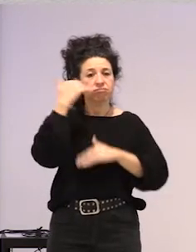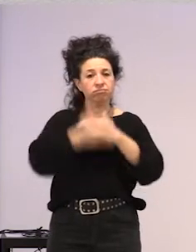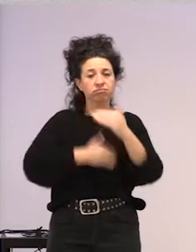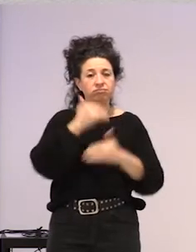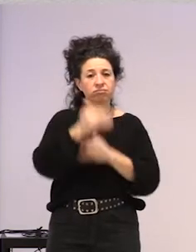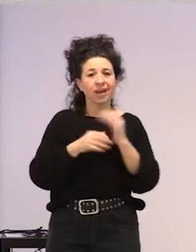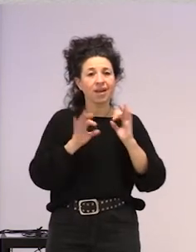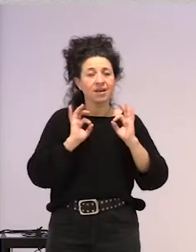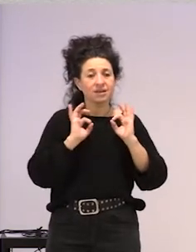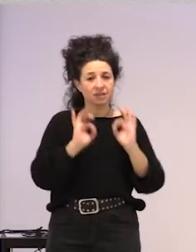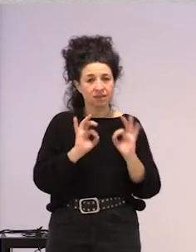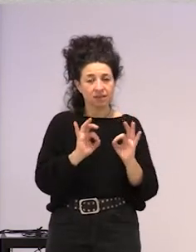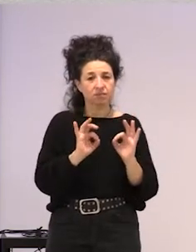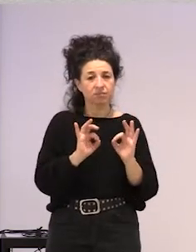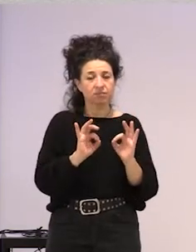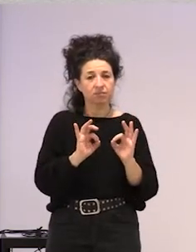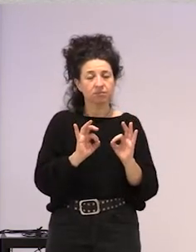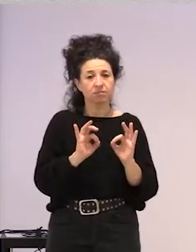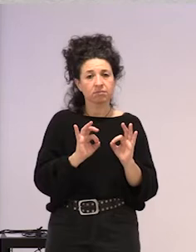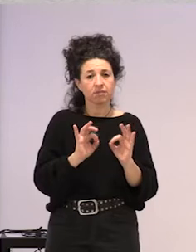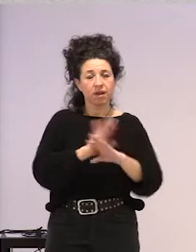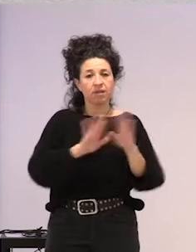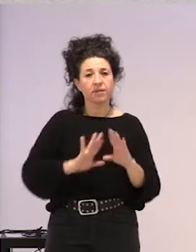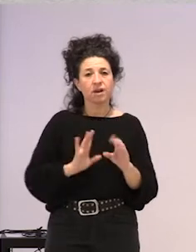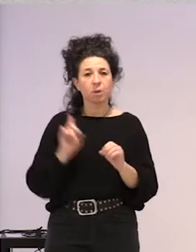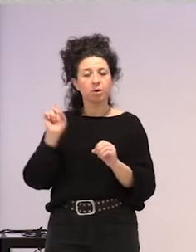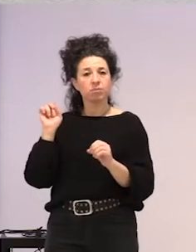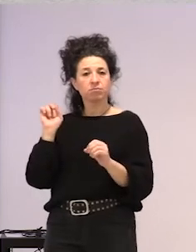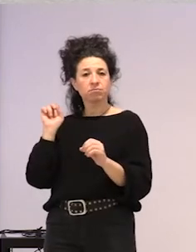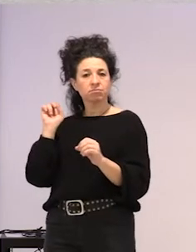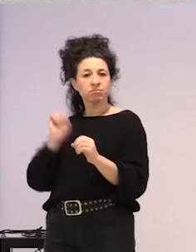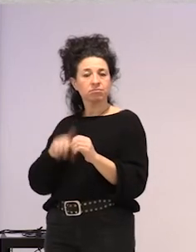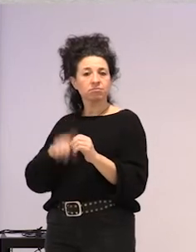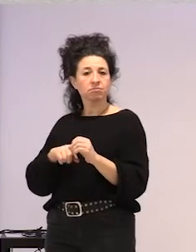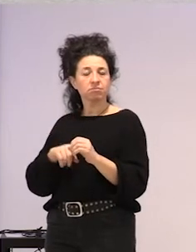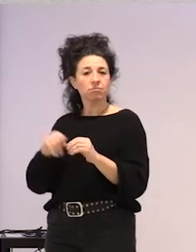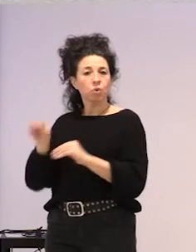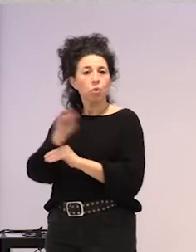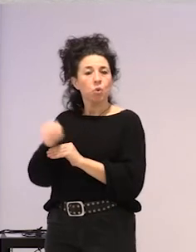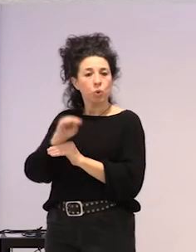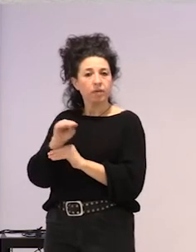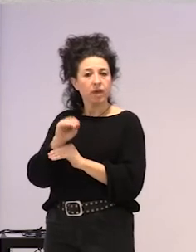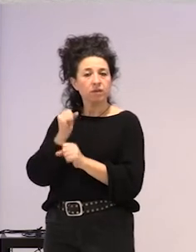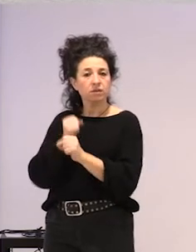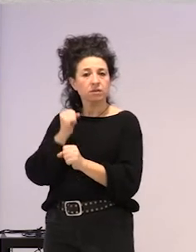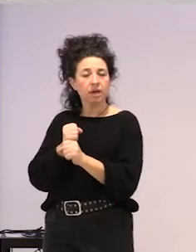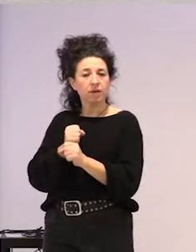ala izan delako, ez? eta zaintza lanetan, implikatzea, ba, gizonentzako, suposatu duelako, ba,